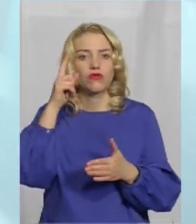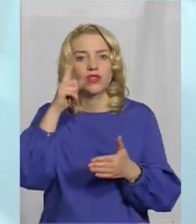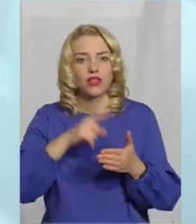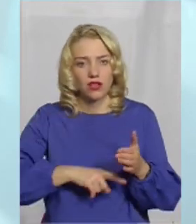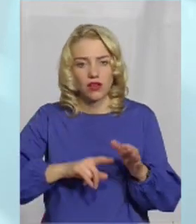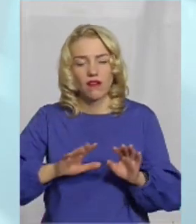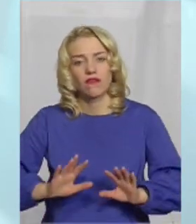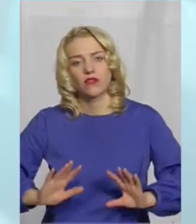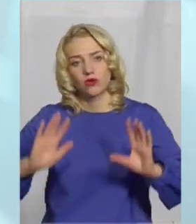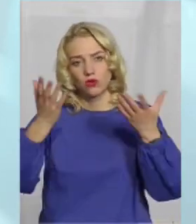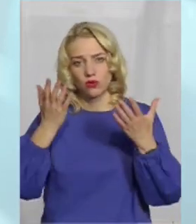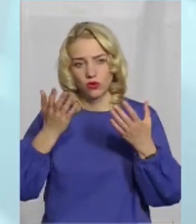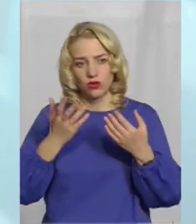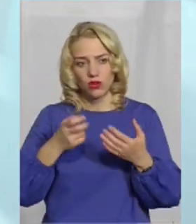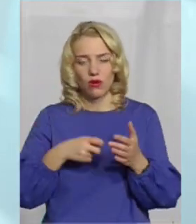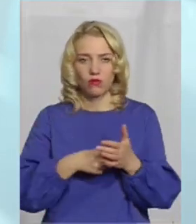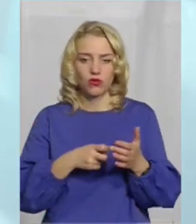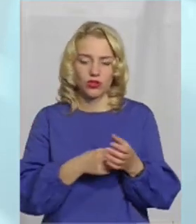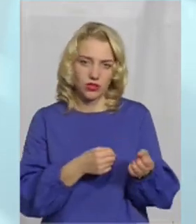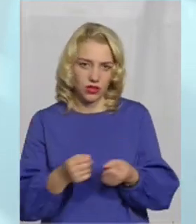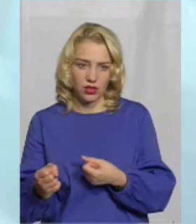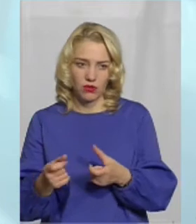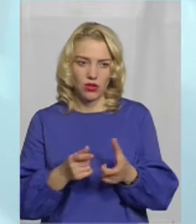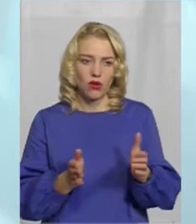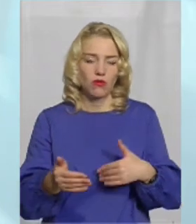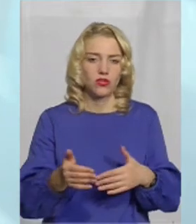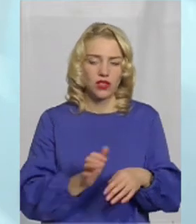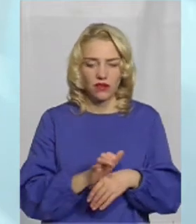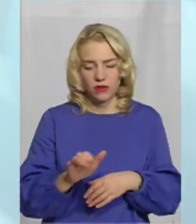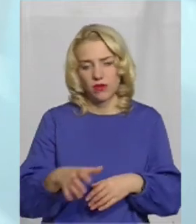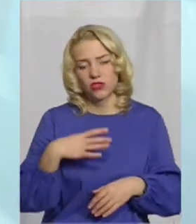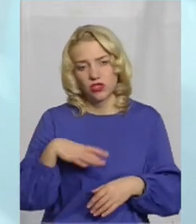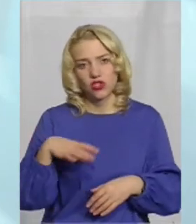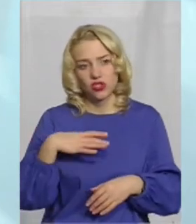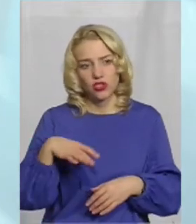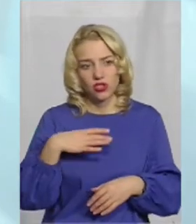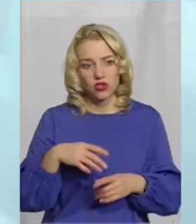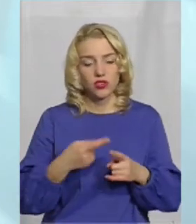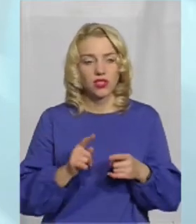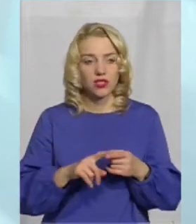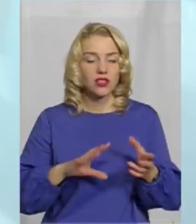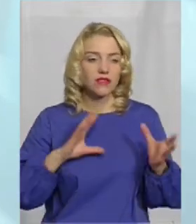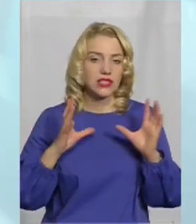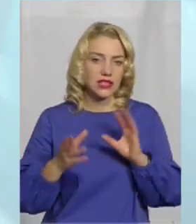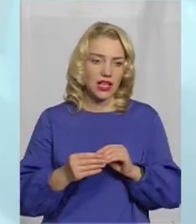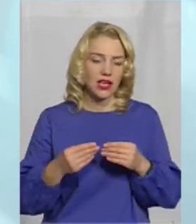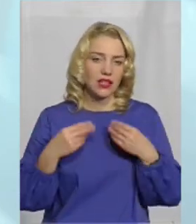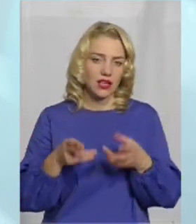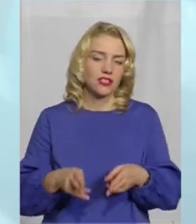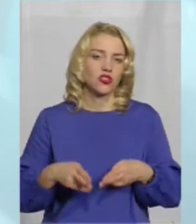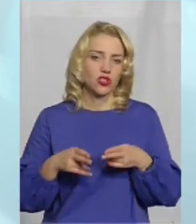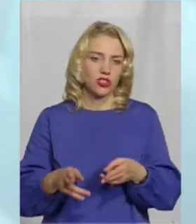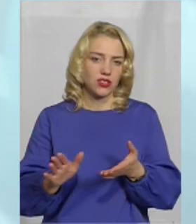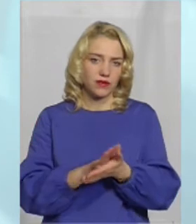якщо раптом там пошта затрималась, посилка, відправлення, так, чекають, чекають, і це все дає злочинцям шанс